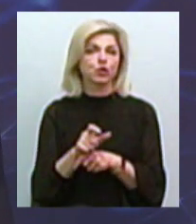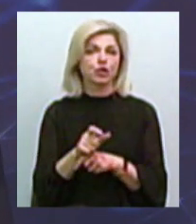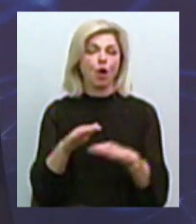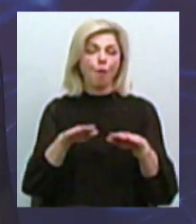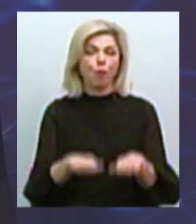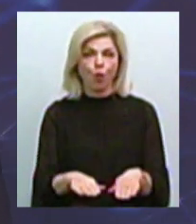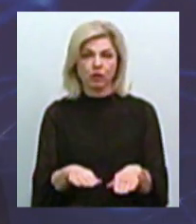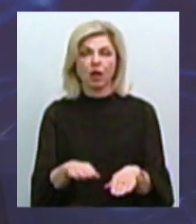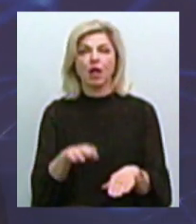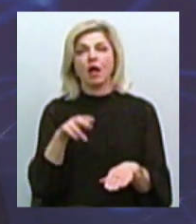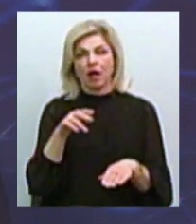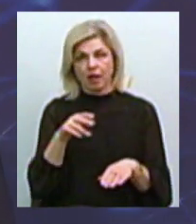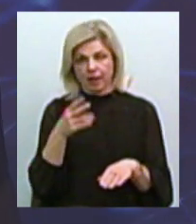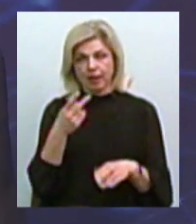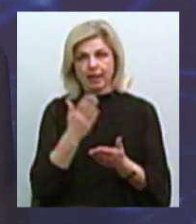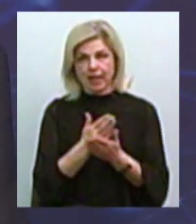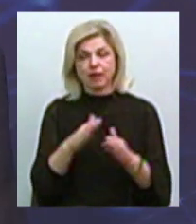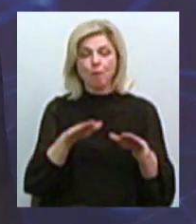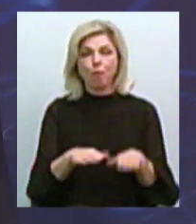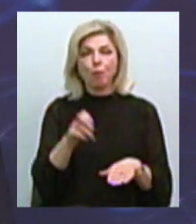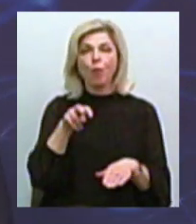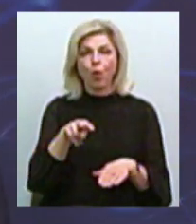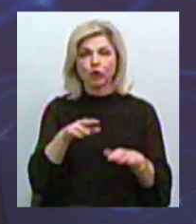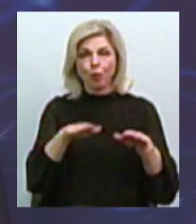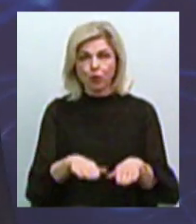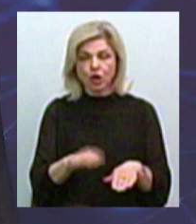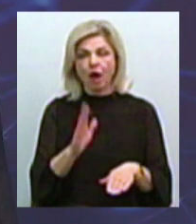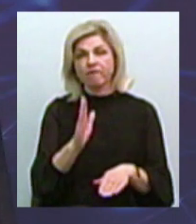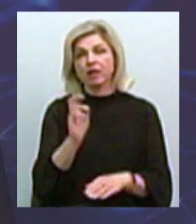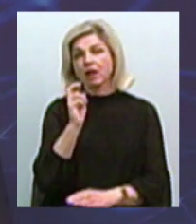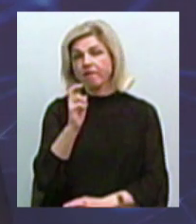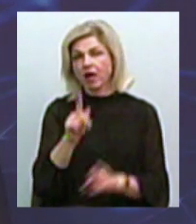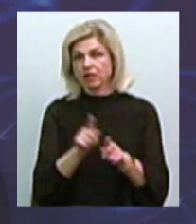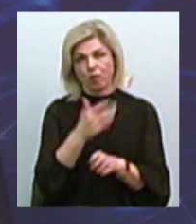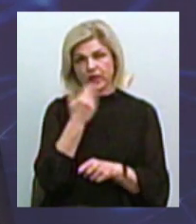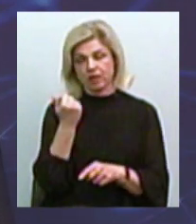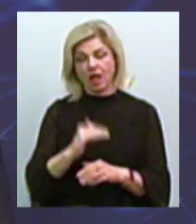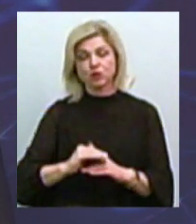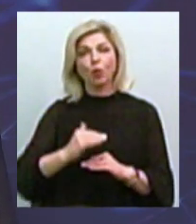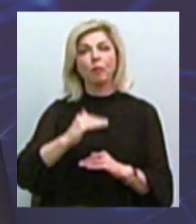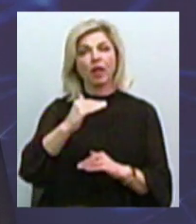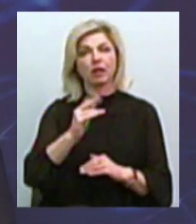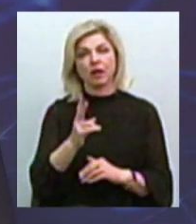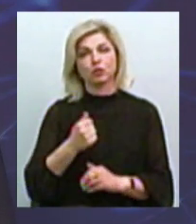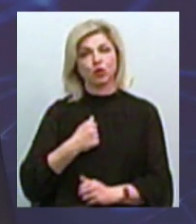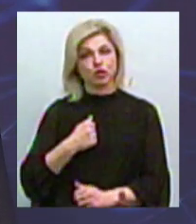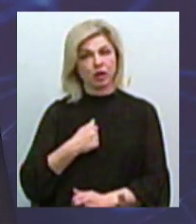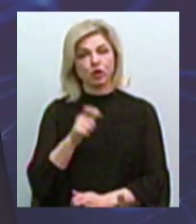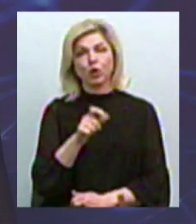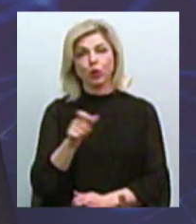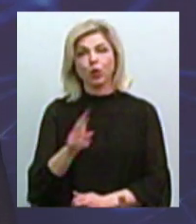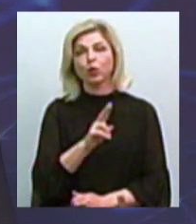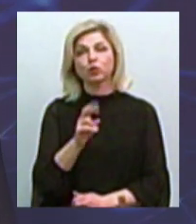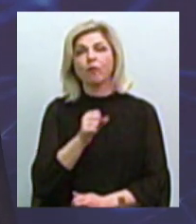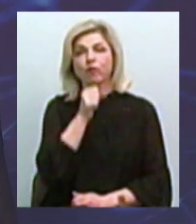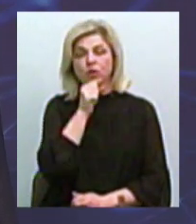опущенной. То есть, есть низкопольные троллейбусы. А в трамвае у нас этого нет. Там высокие ступеньки. К сожалению, люди, которые по